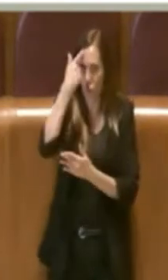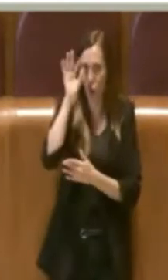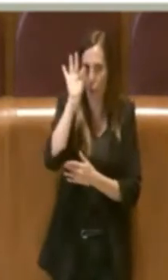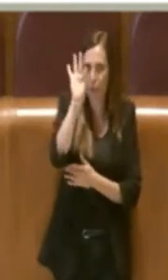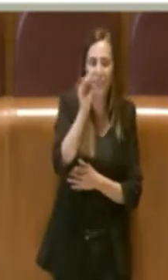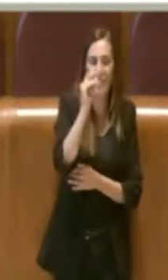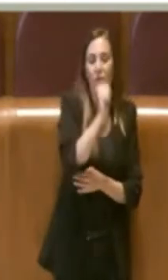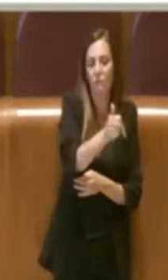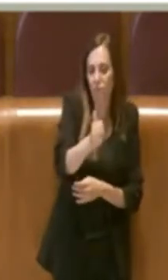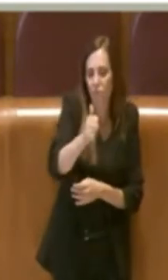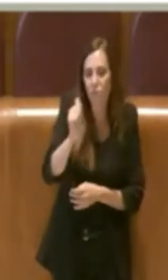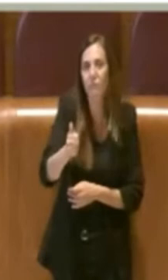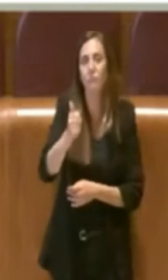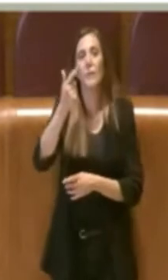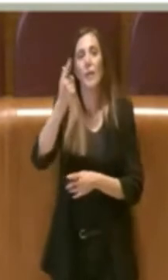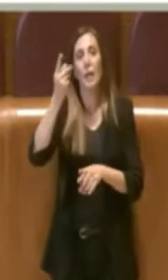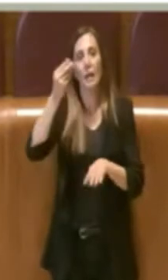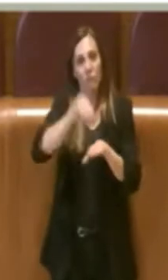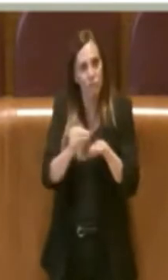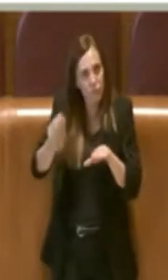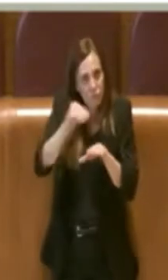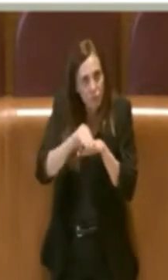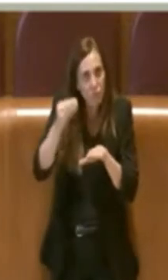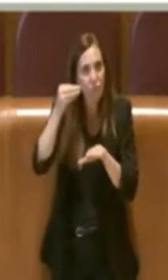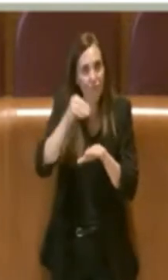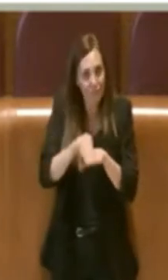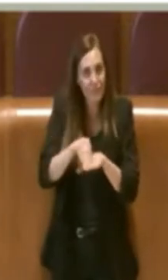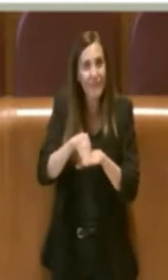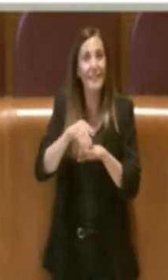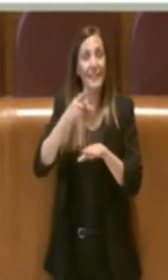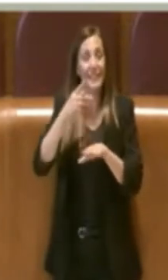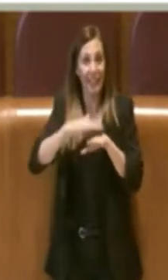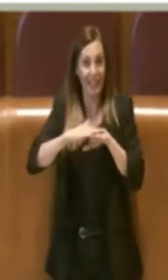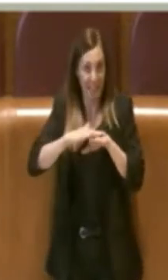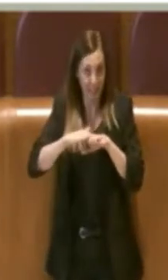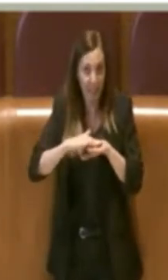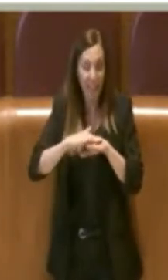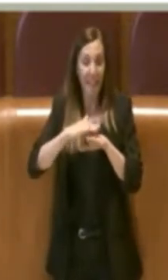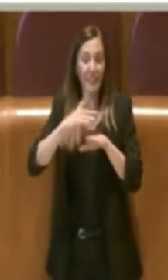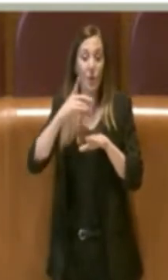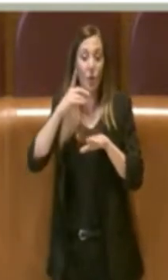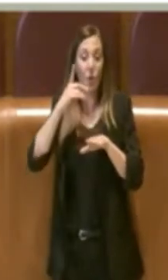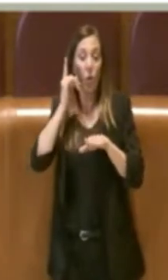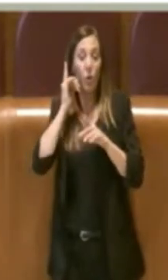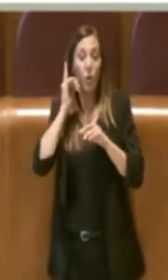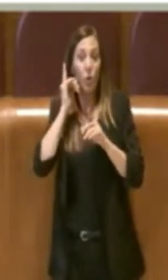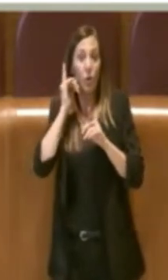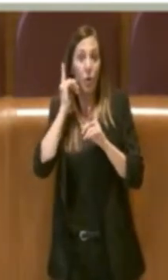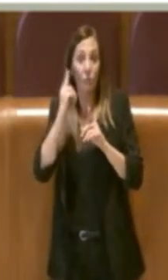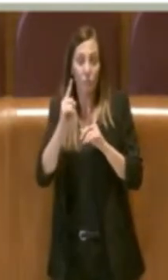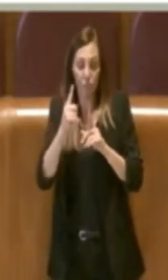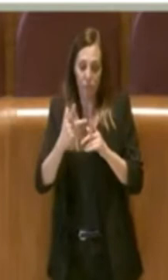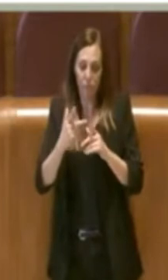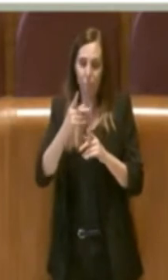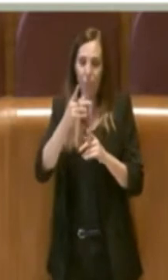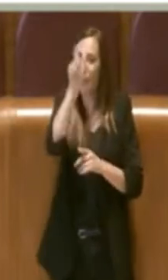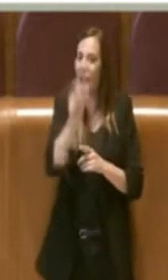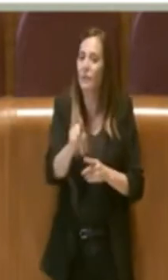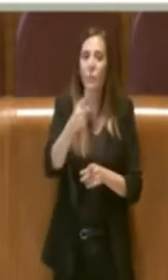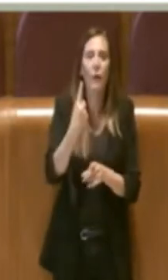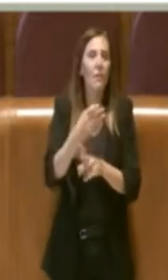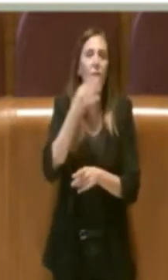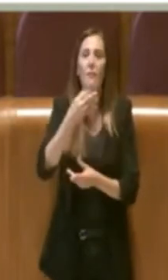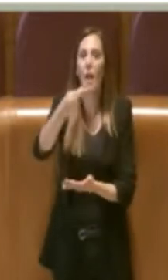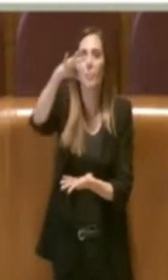personalizzati, su prestazioni integrate, indipendentemente dal soggetto che fornisce il servizio, ma portando al centro la persona.